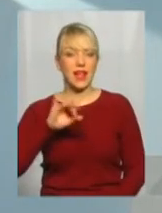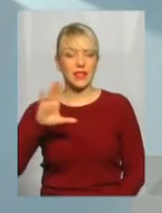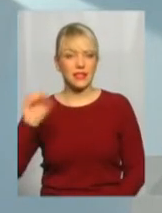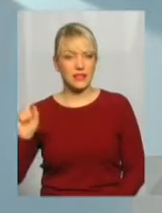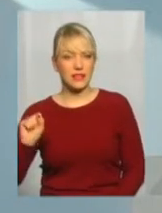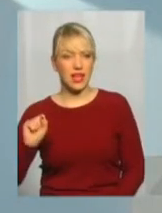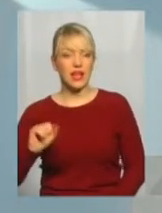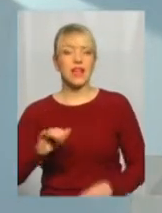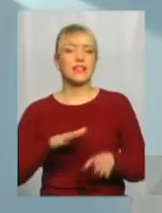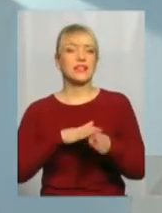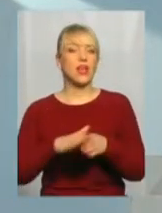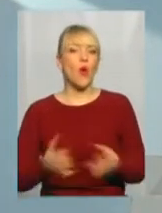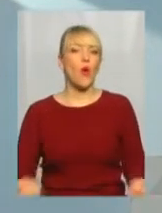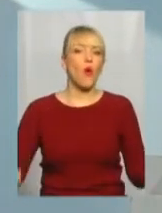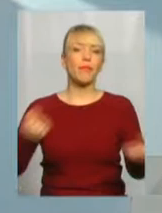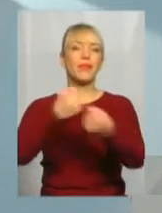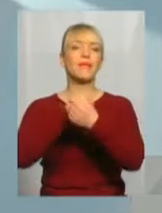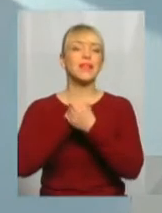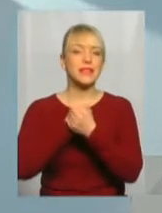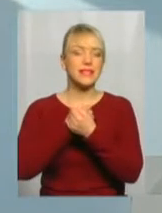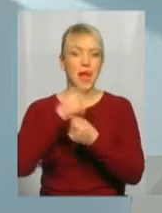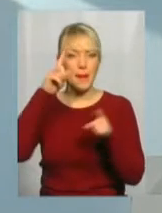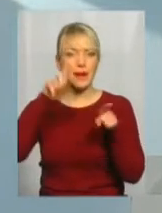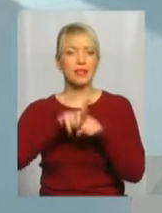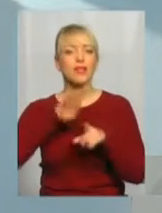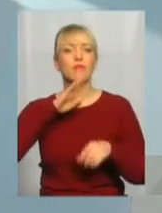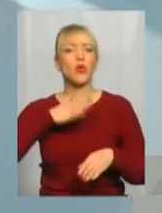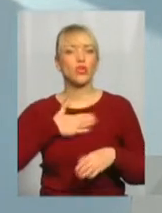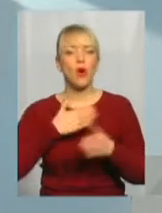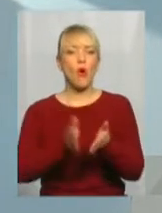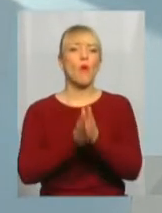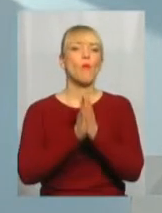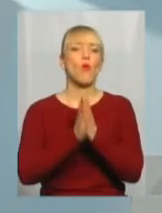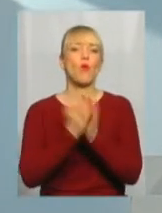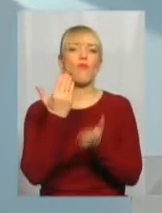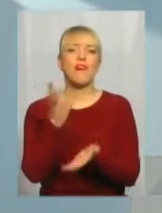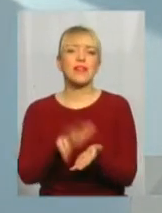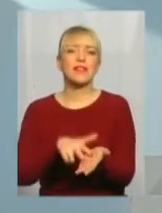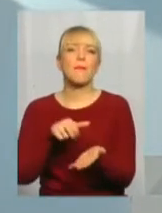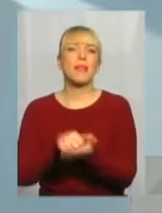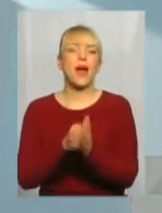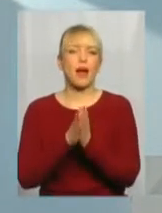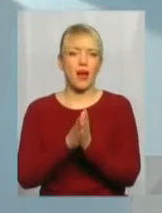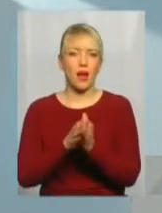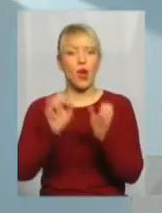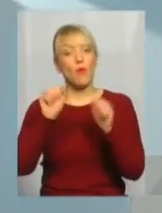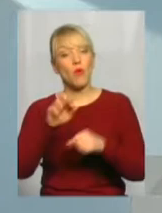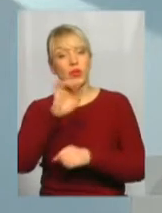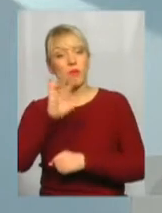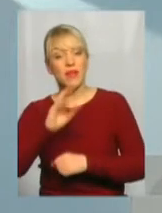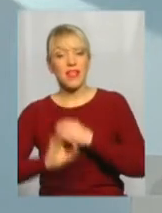обніміться ж, брати мої, молю вас, благаю, може б і війни на Сході не було.